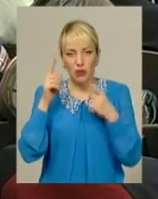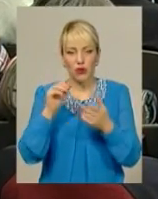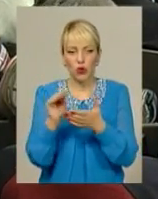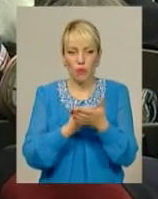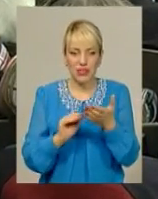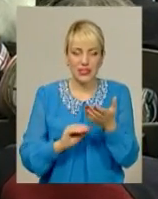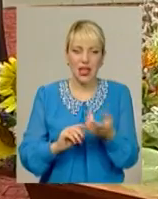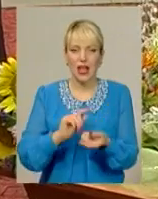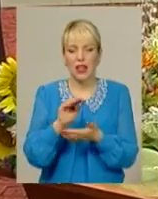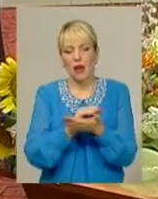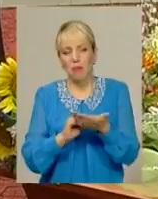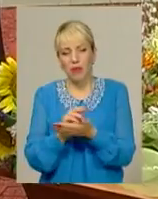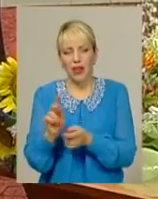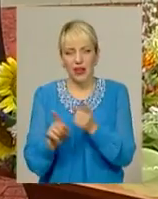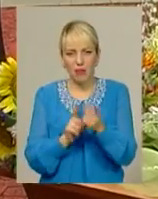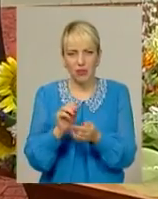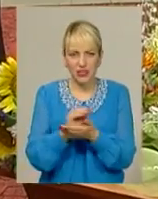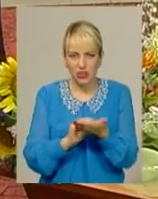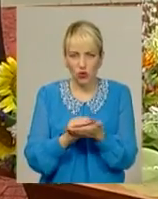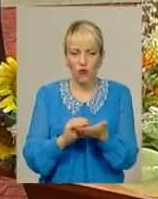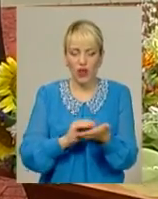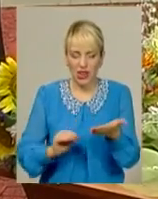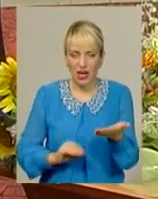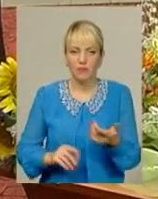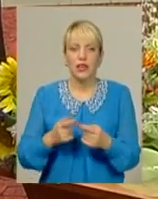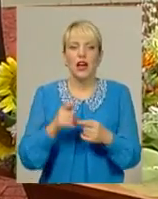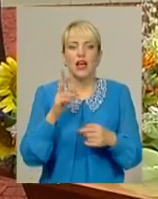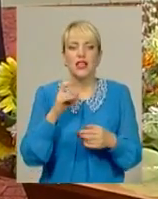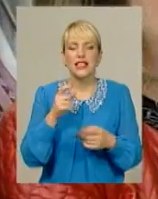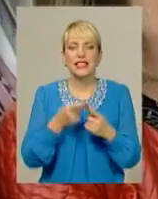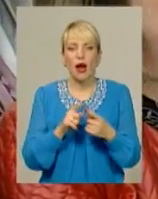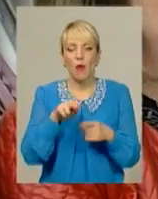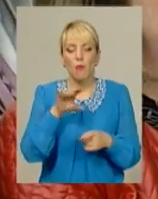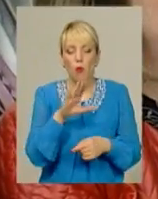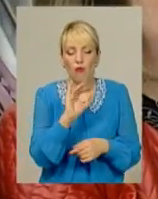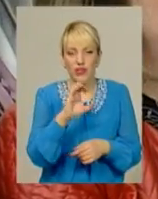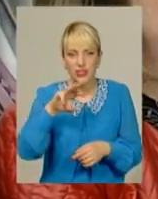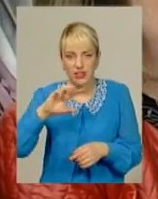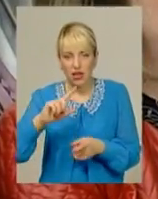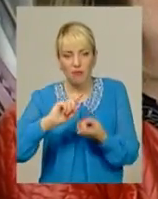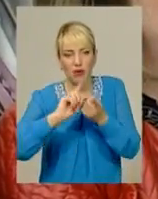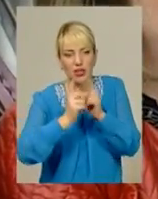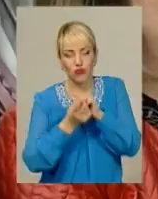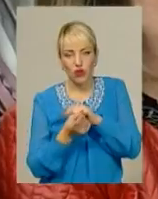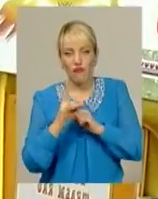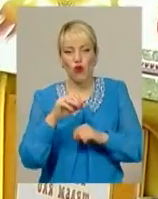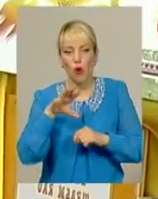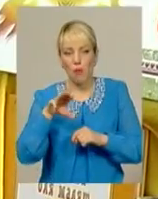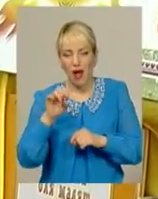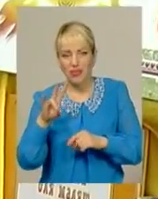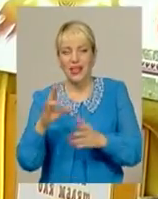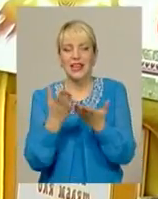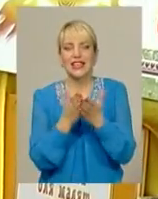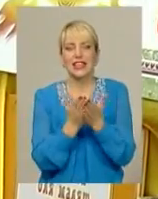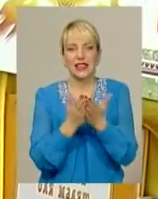переписувала аж 23 роки. Повість, яка нині переродилась в книгу, авторка створила ще в підлітковому віці, бо тоді сама